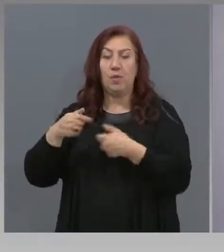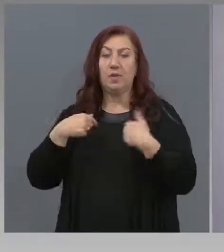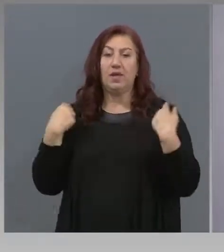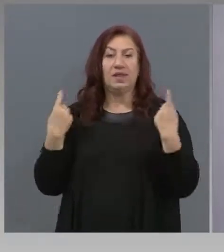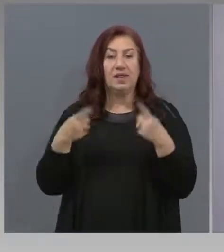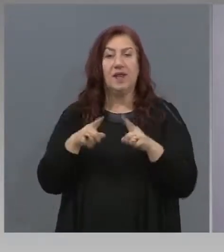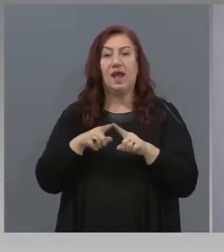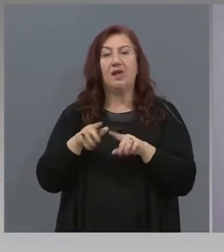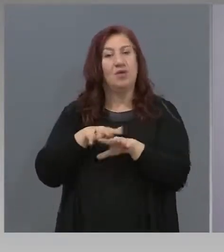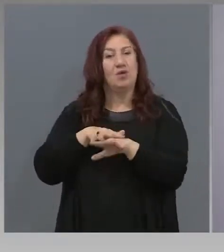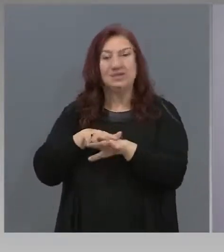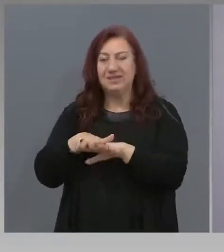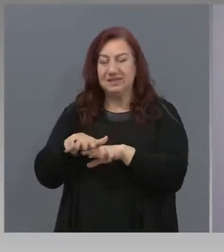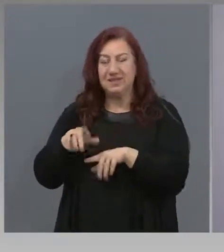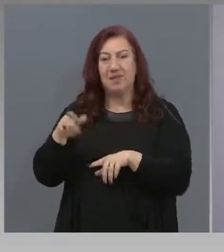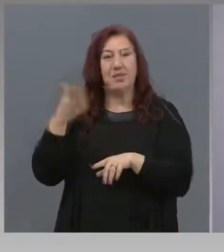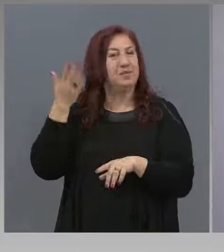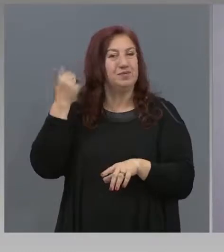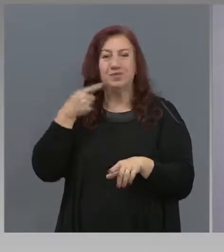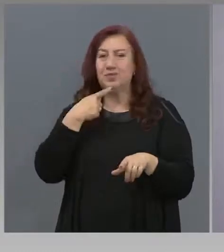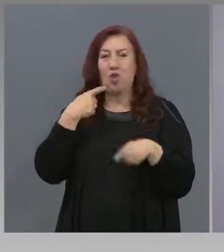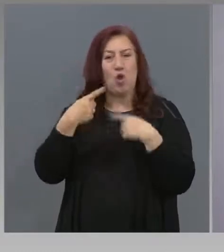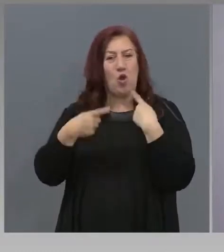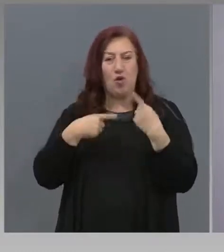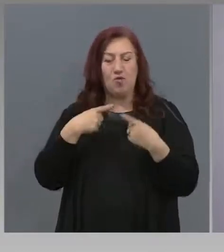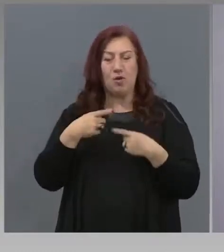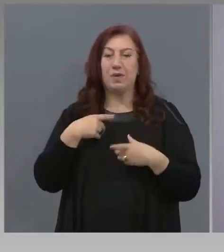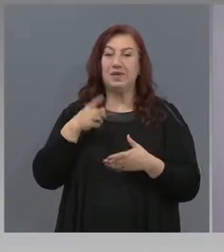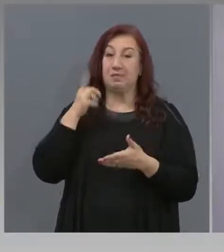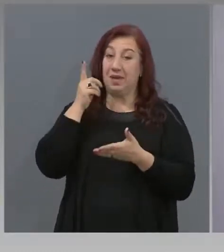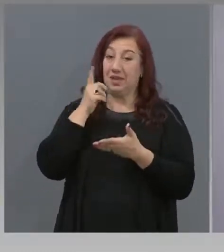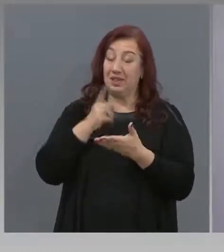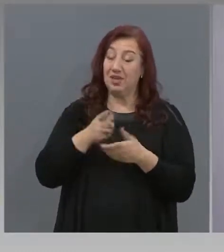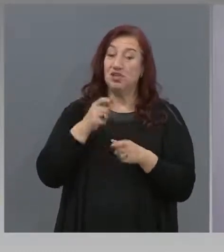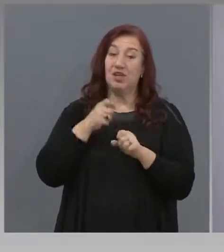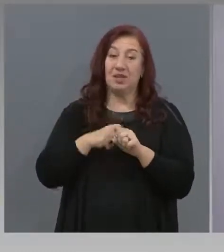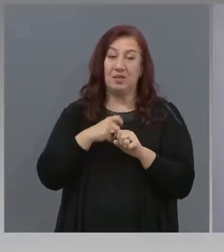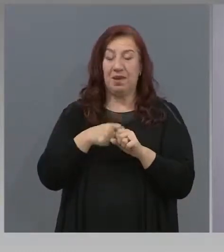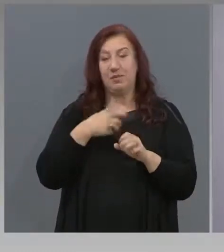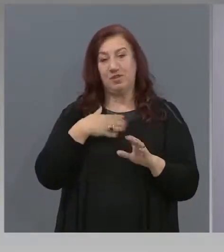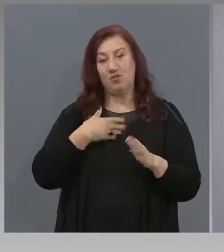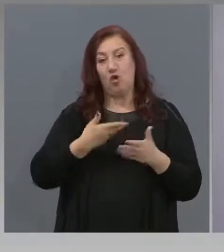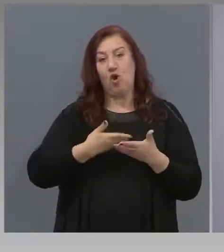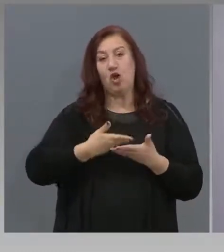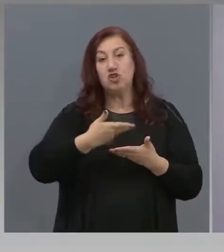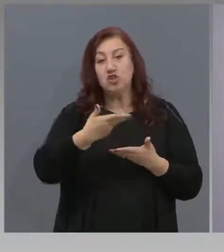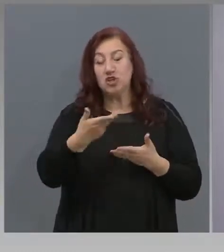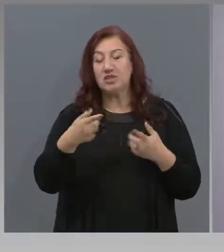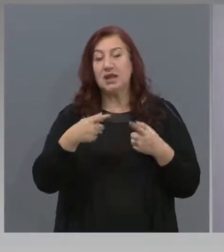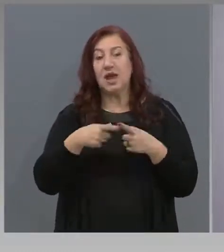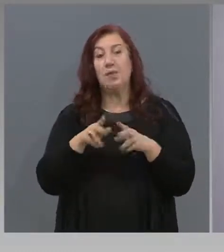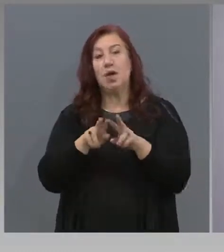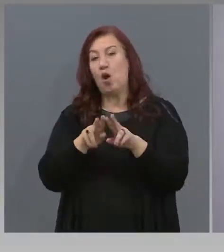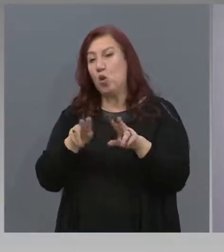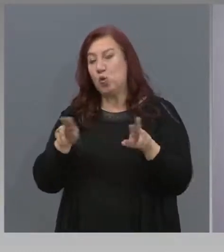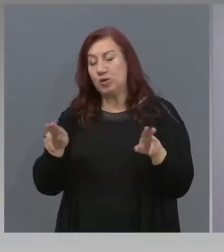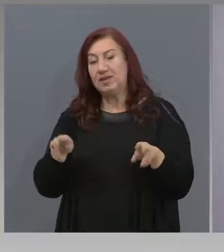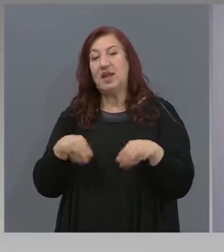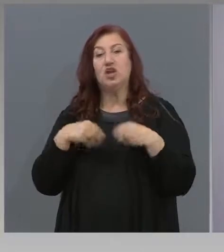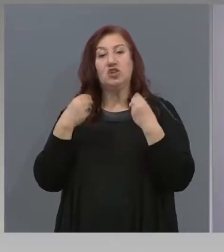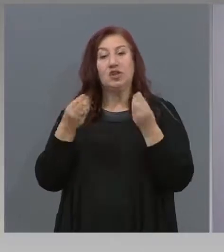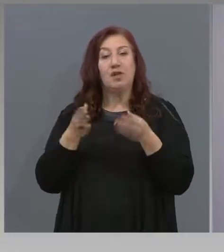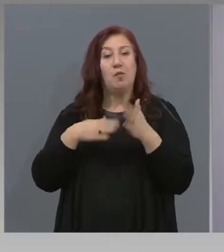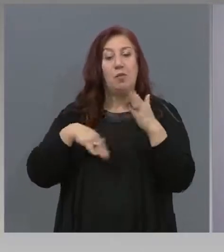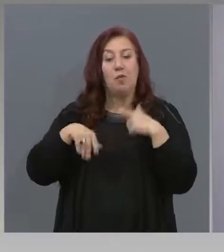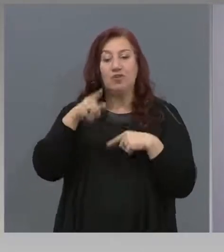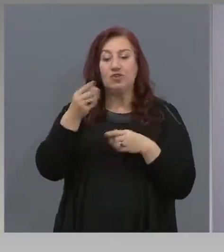направим и своя жест към родителите, като осигурим повече